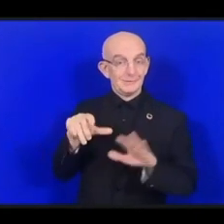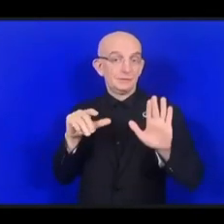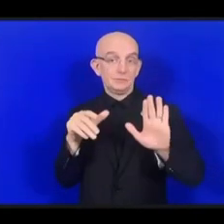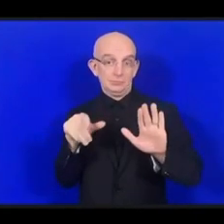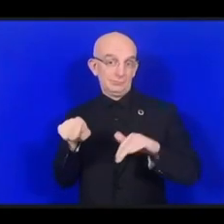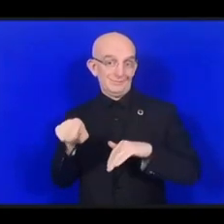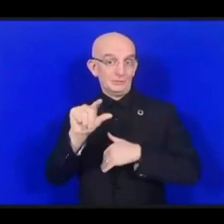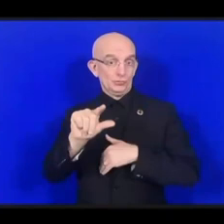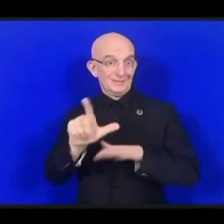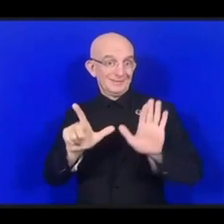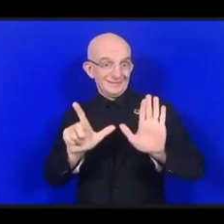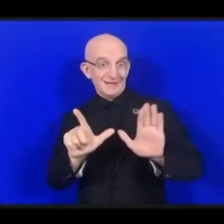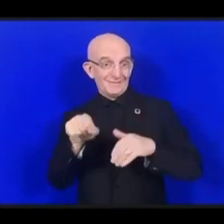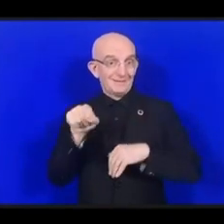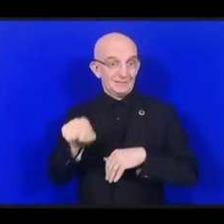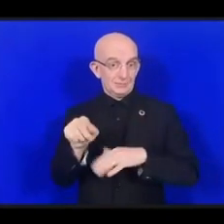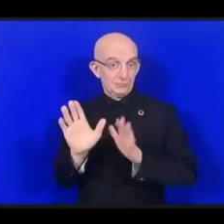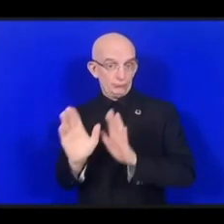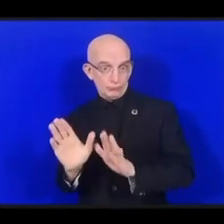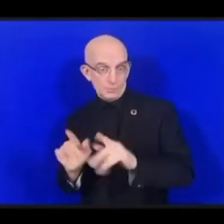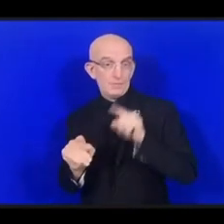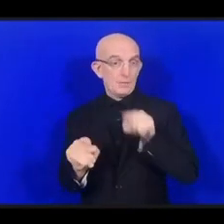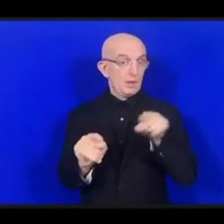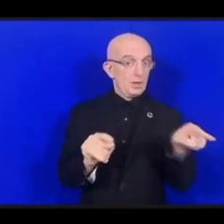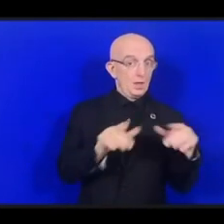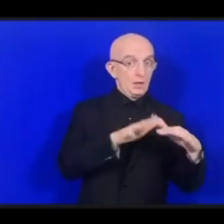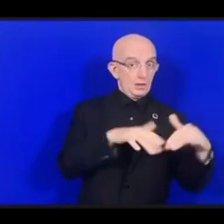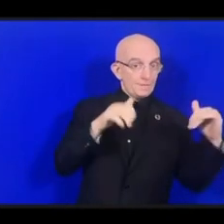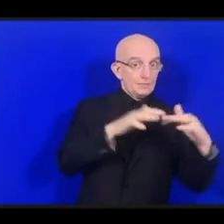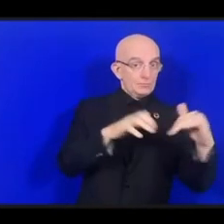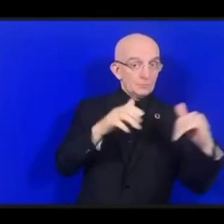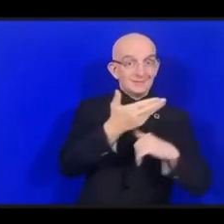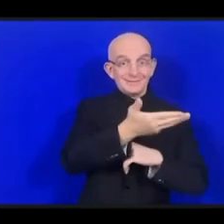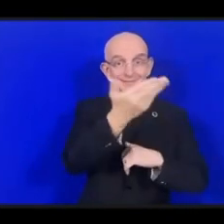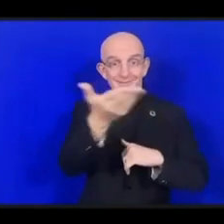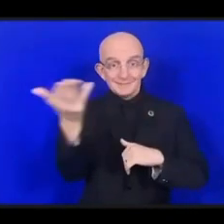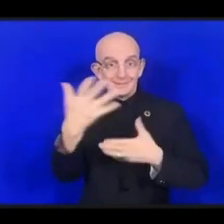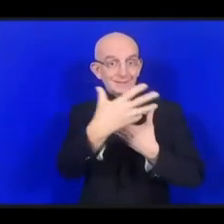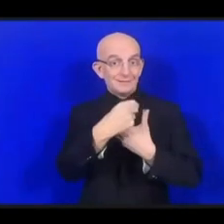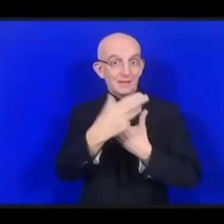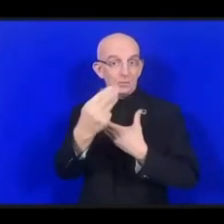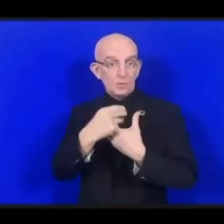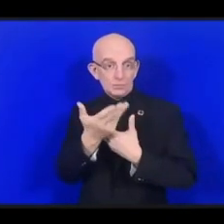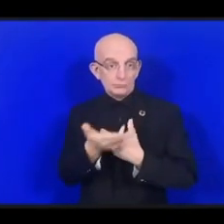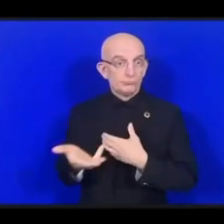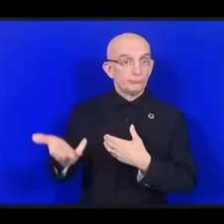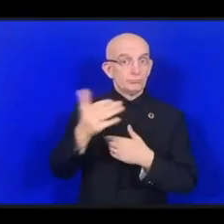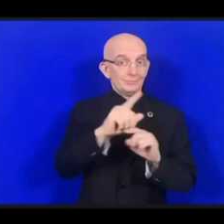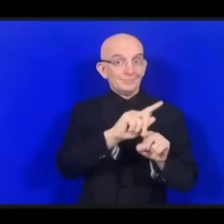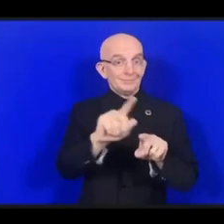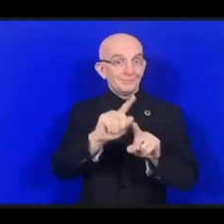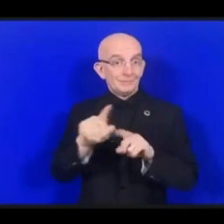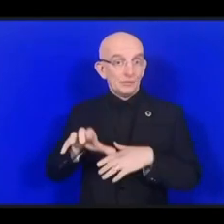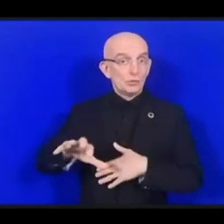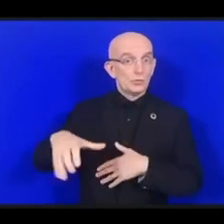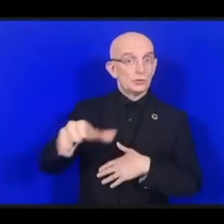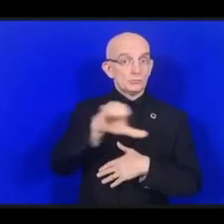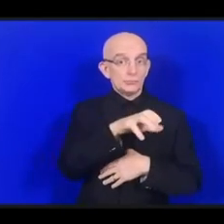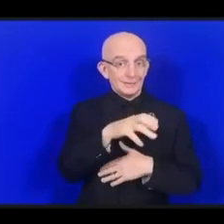важной дискуссии. Новый цифровой разрыв, то, что порой в Африке, например,